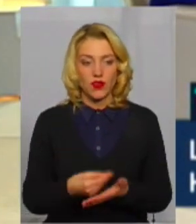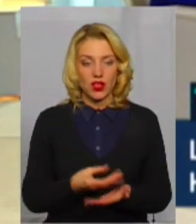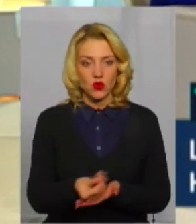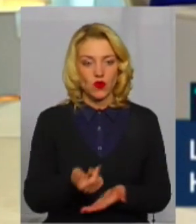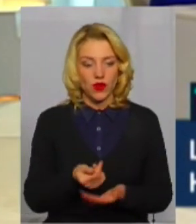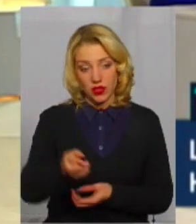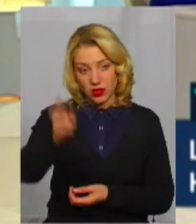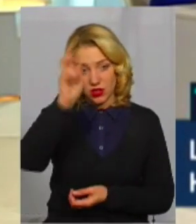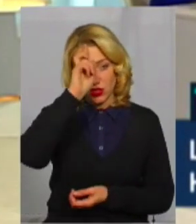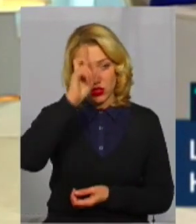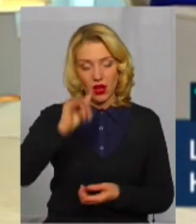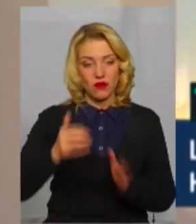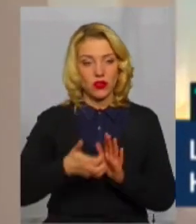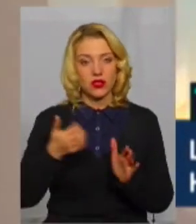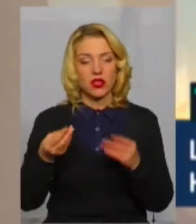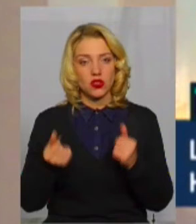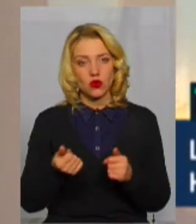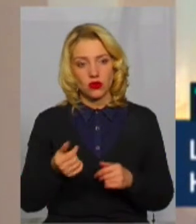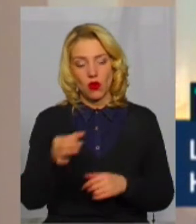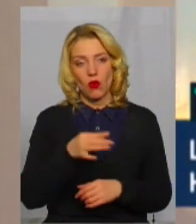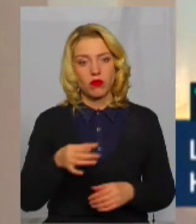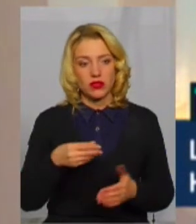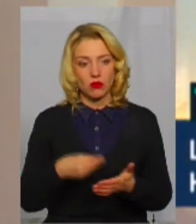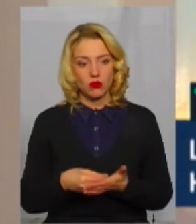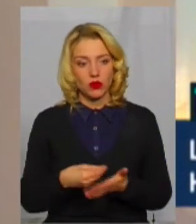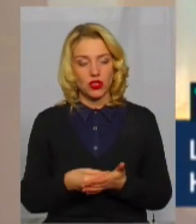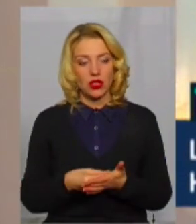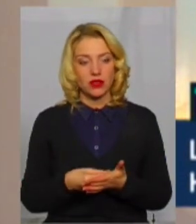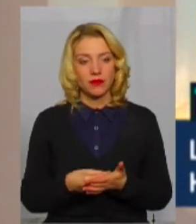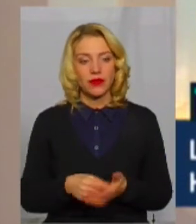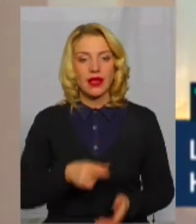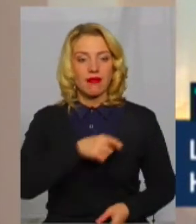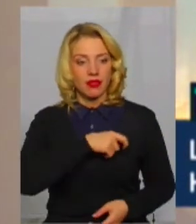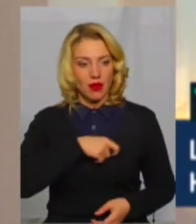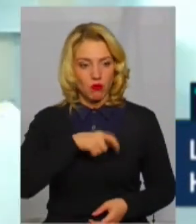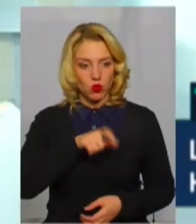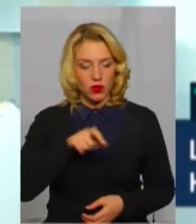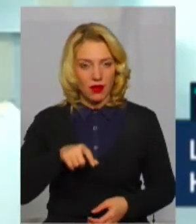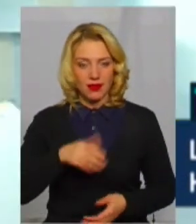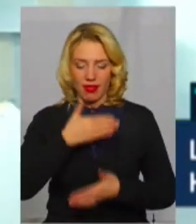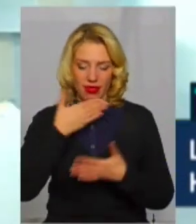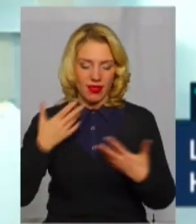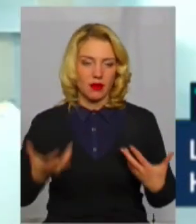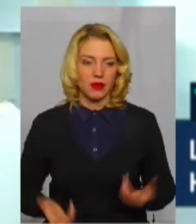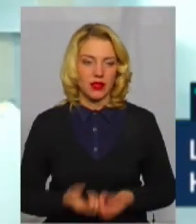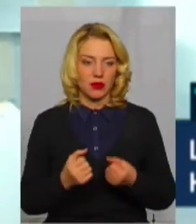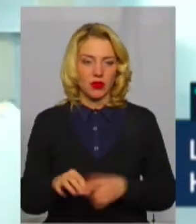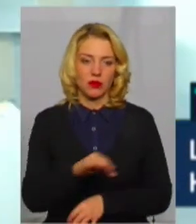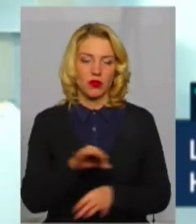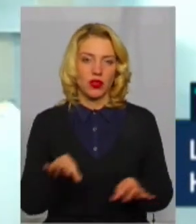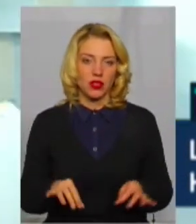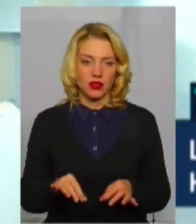державного і нестачу кощів в обласному бюджеті, депутати не підтримали проєкт